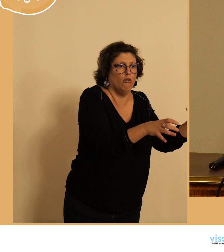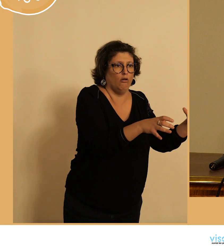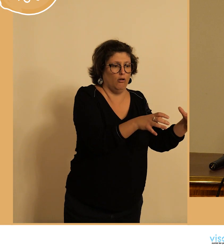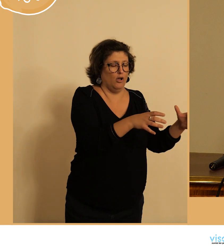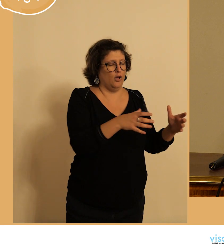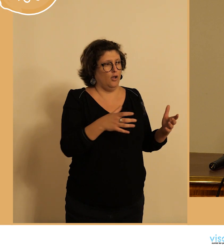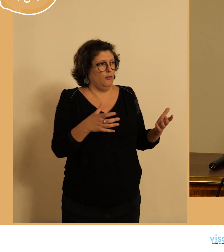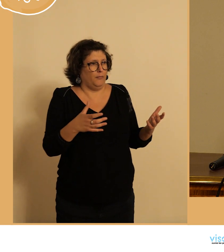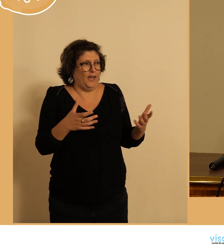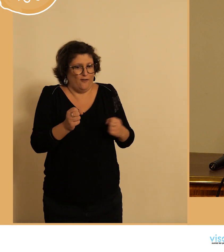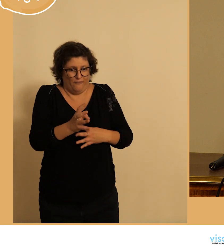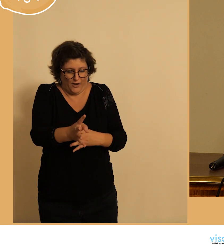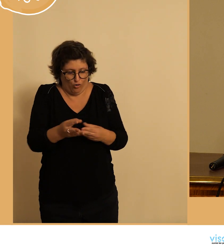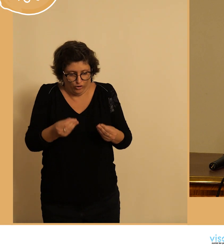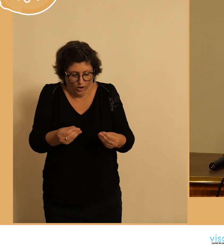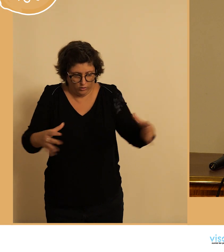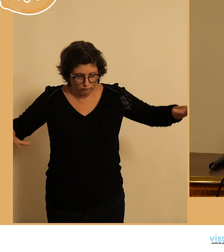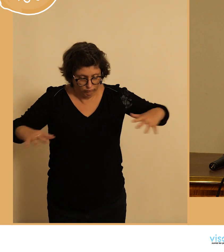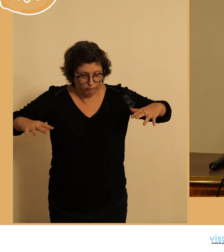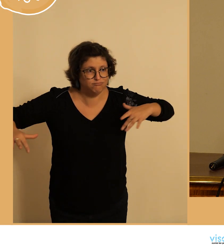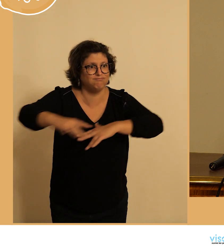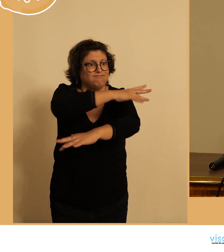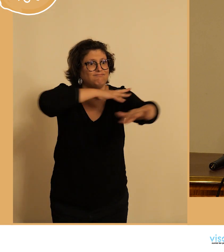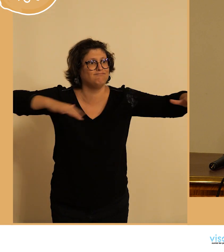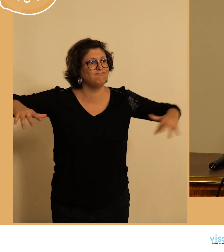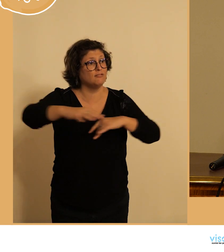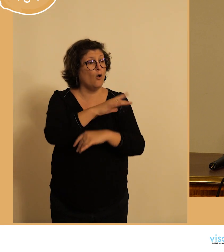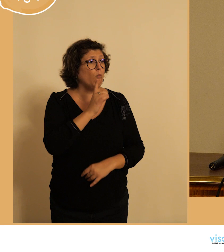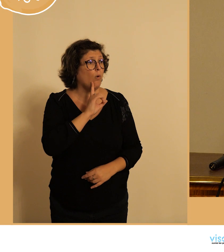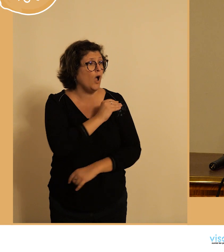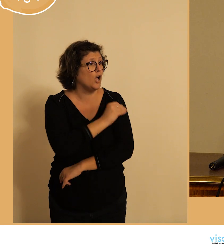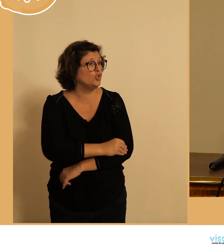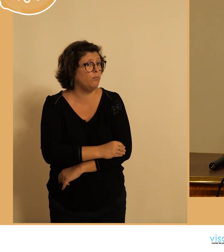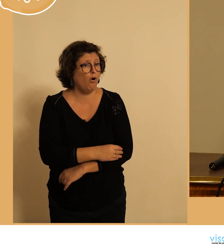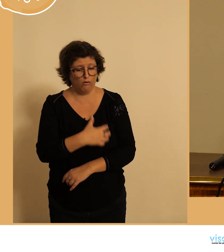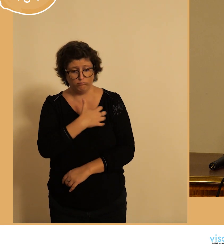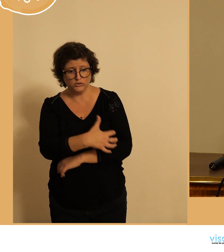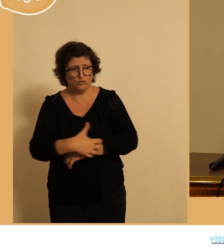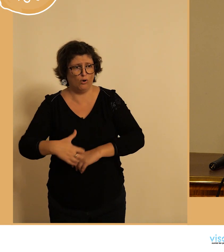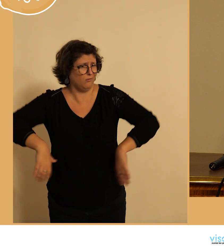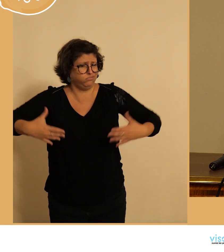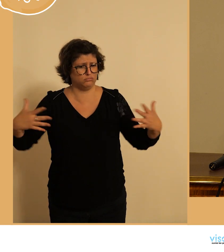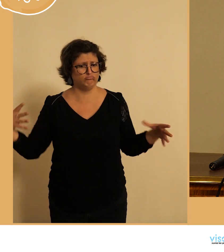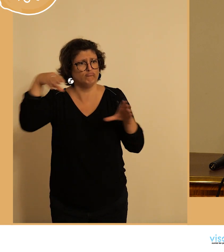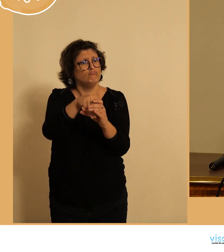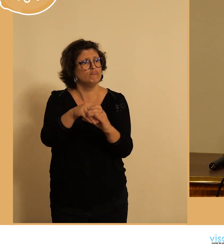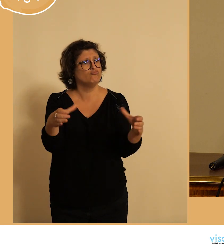bicyclette va au delà simplement que d'abord de la pratique du sport c'est un outil qui a fait